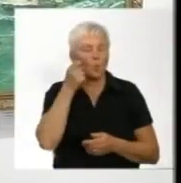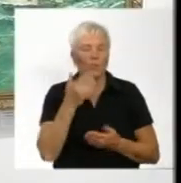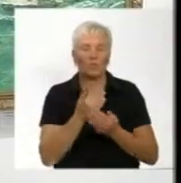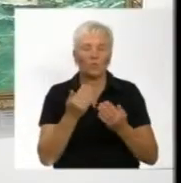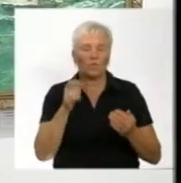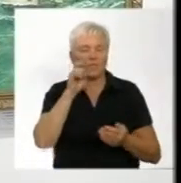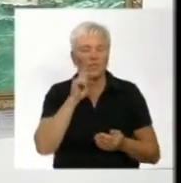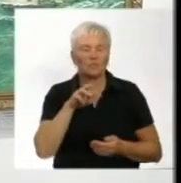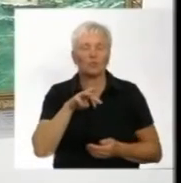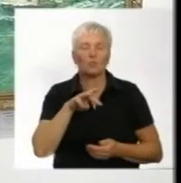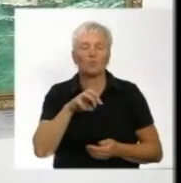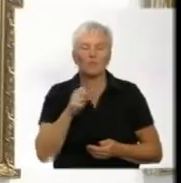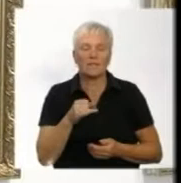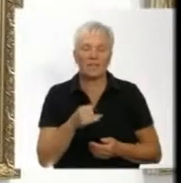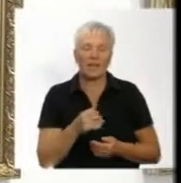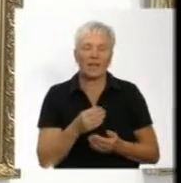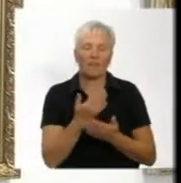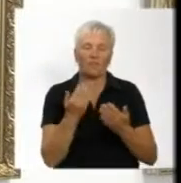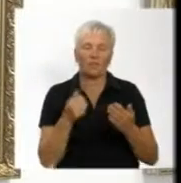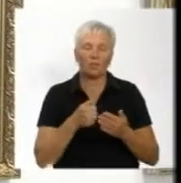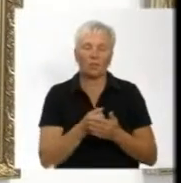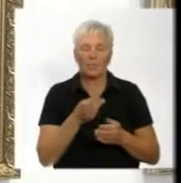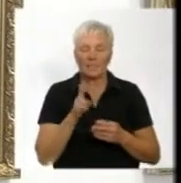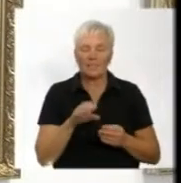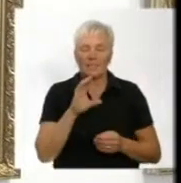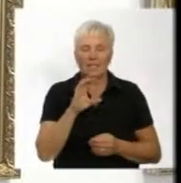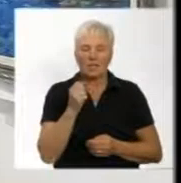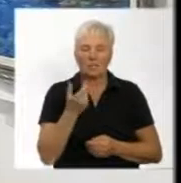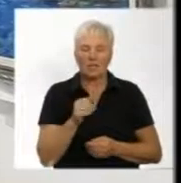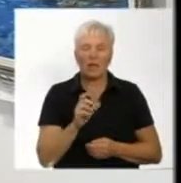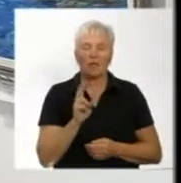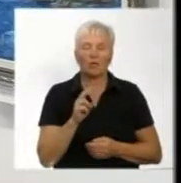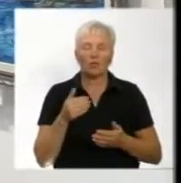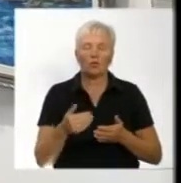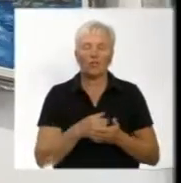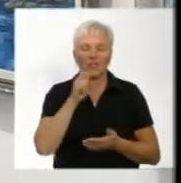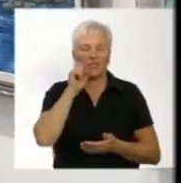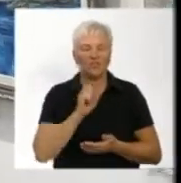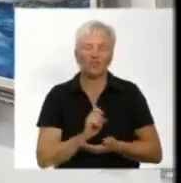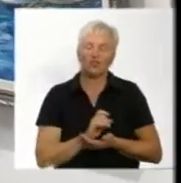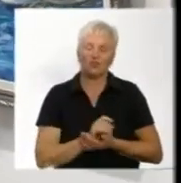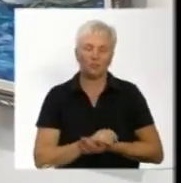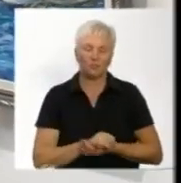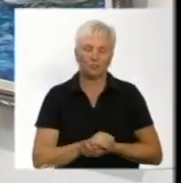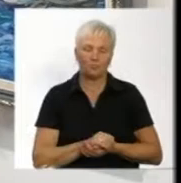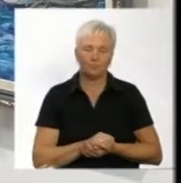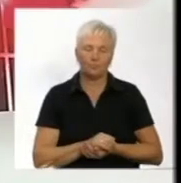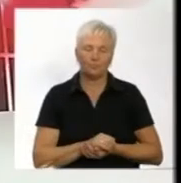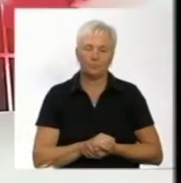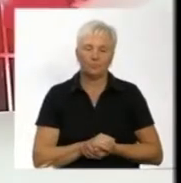У Вінницькому художньому музеї виставка триватиме до кінця серпня. Наталя Колодій, Вадим Намчак, новини на Суспільному, Вінниця.